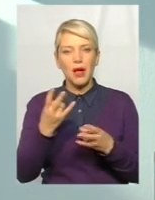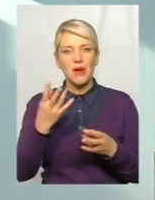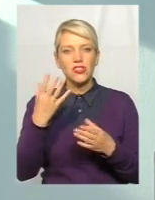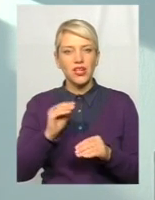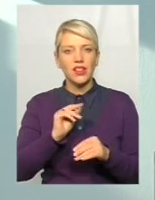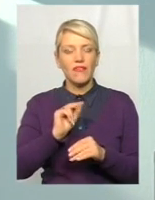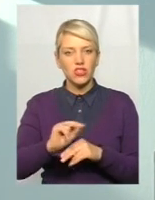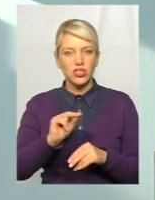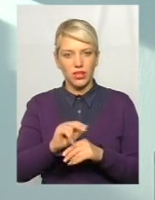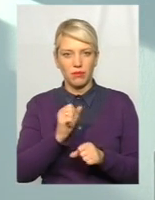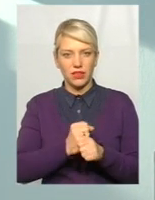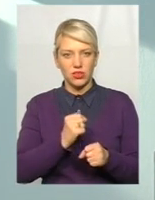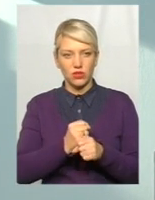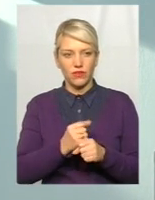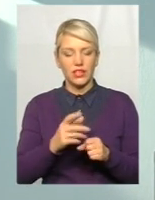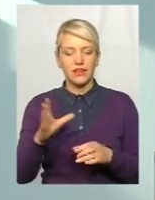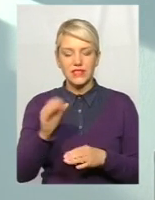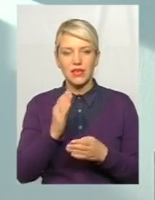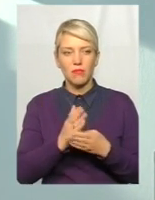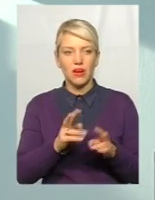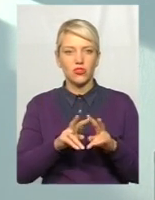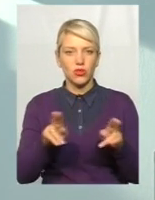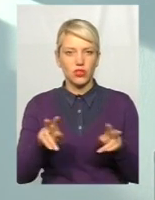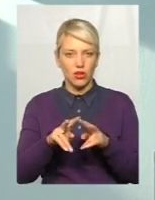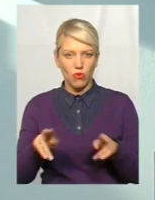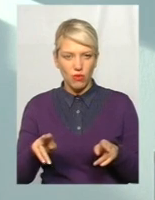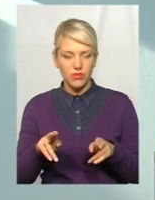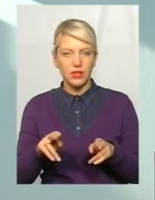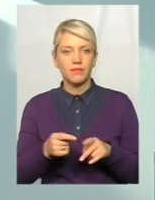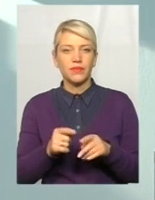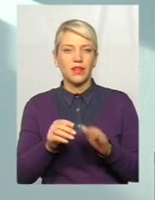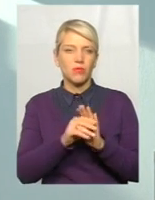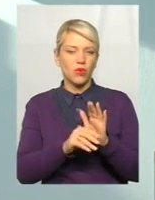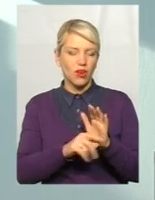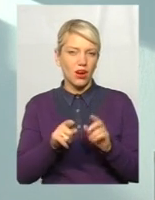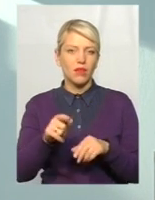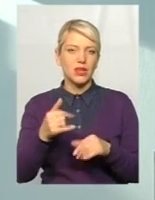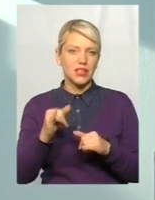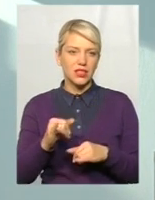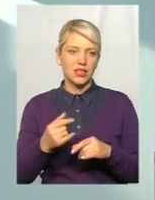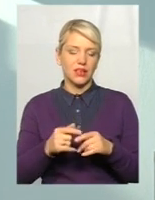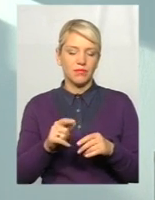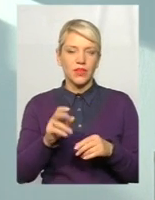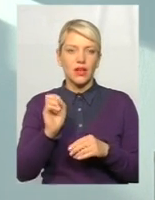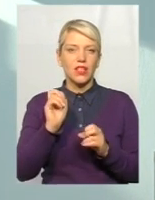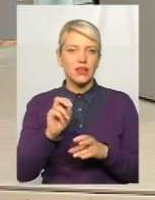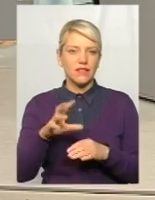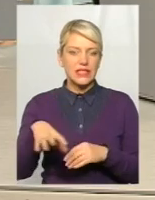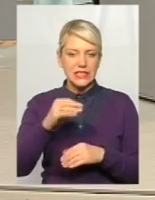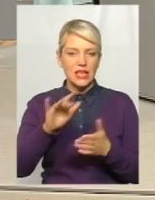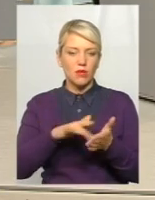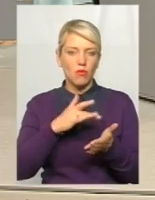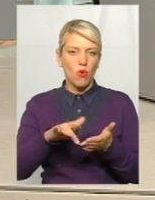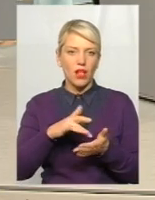За викликнування, всі облікові системи мають схожі інтерфейси, і вони просто тим чи іншим способом описують ті норми бухгалтерського обліку, які